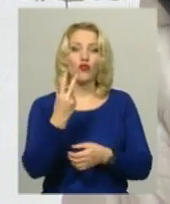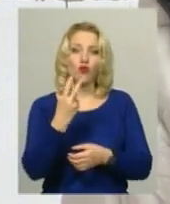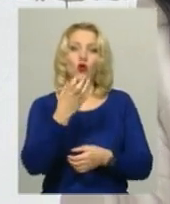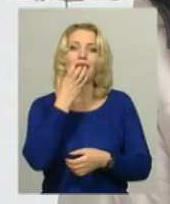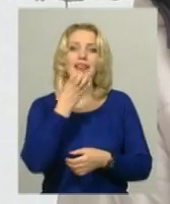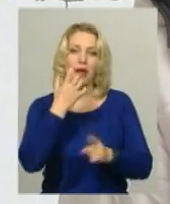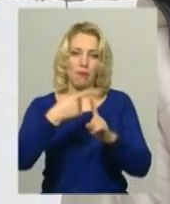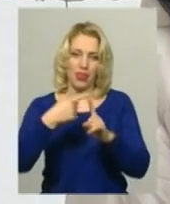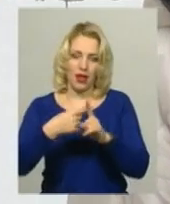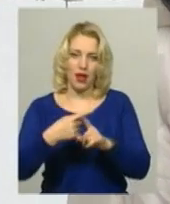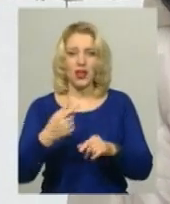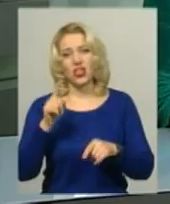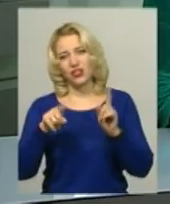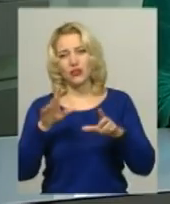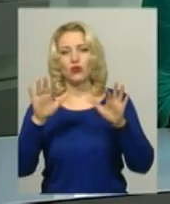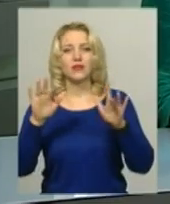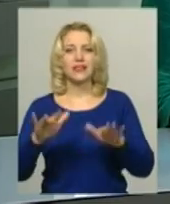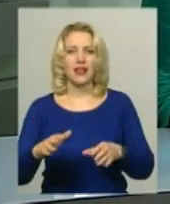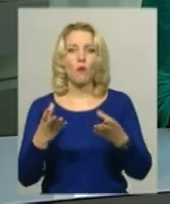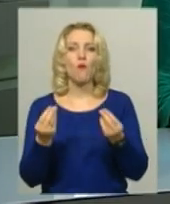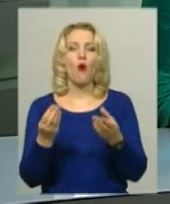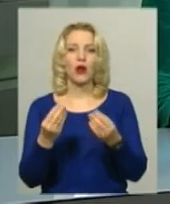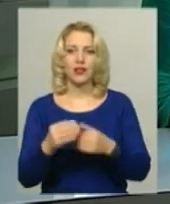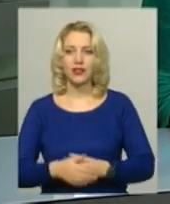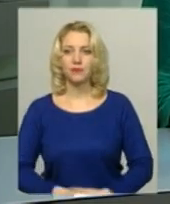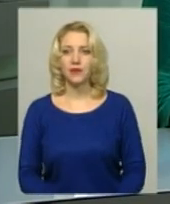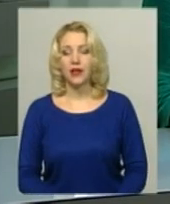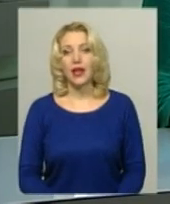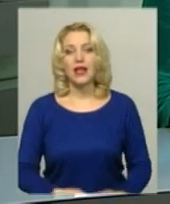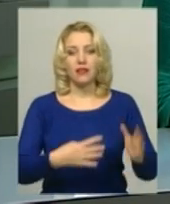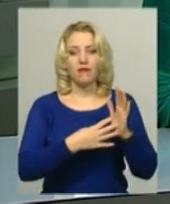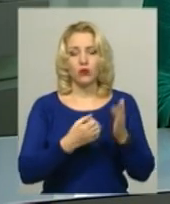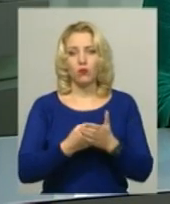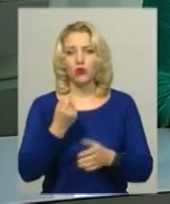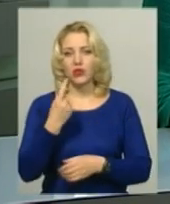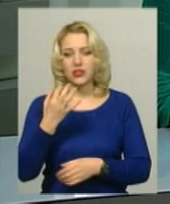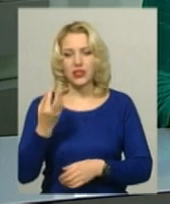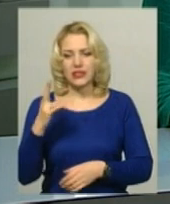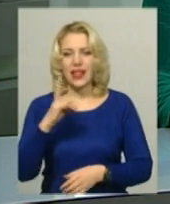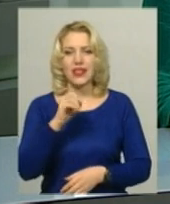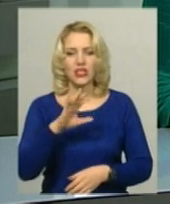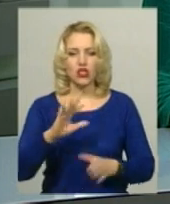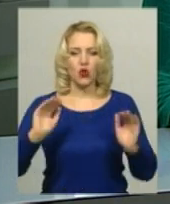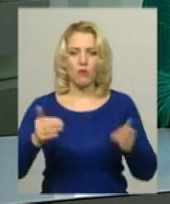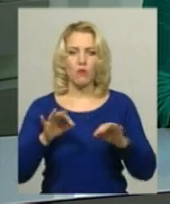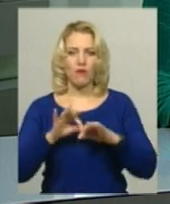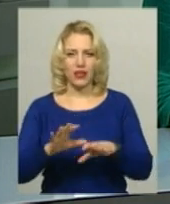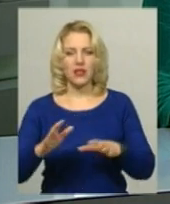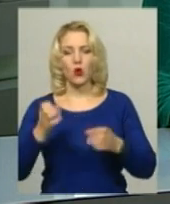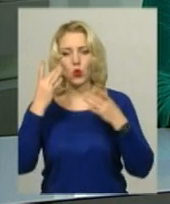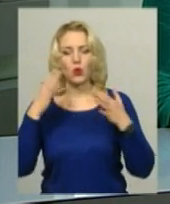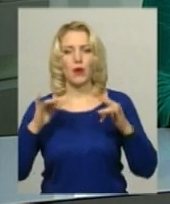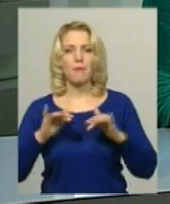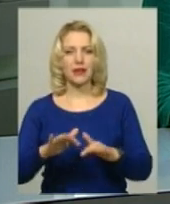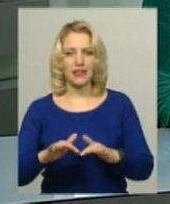невеликий сніг, мокрий сніг. З 9 по 11 січня у Нетішині обмежено проведення культурно-масових